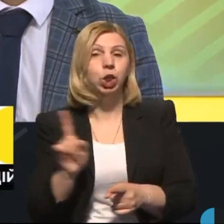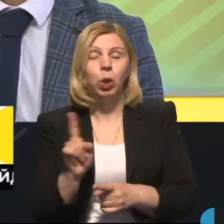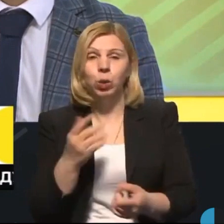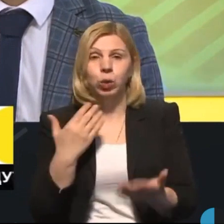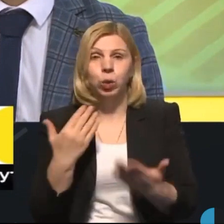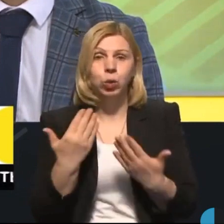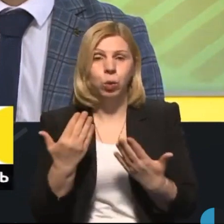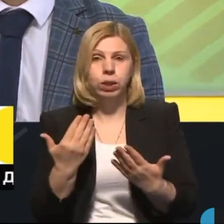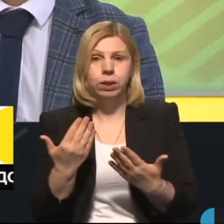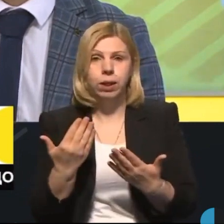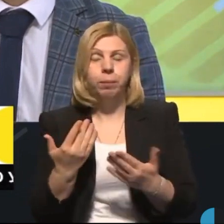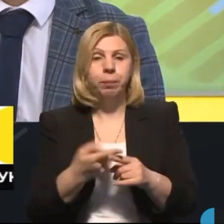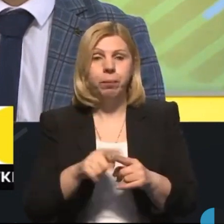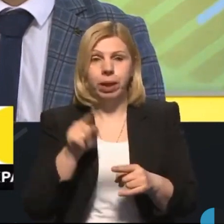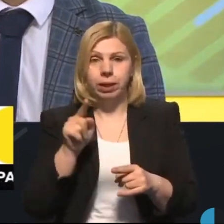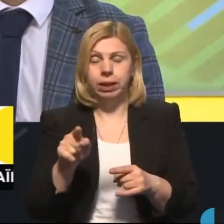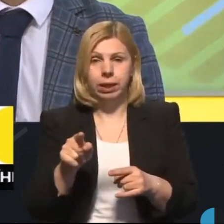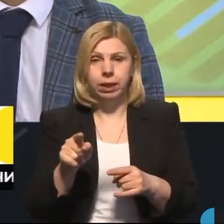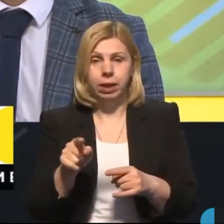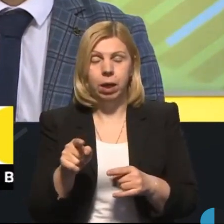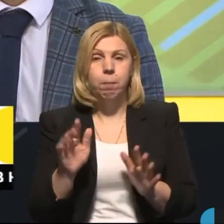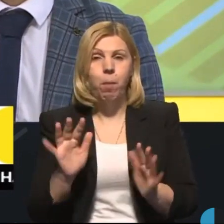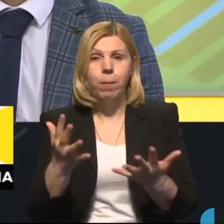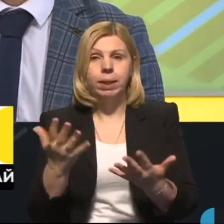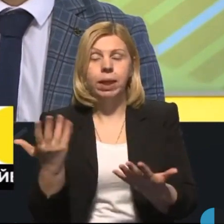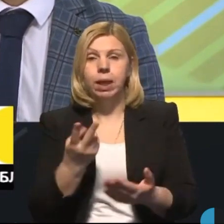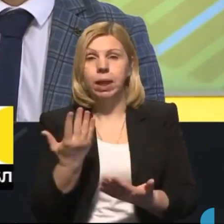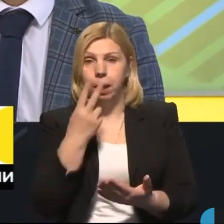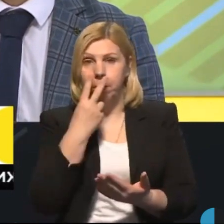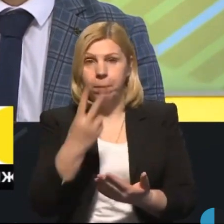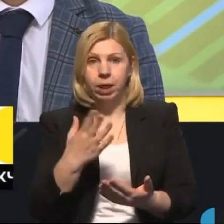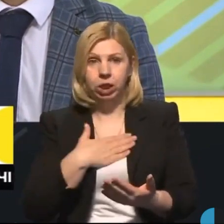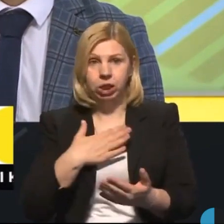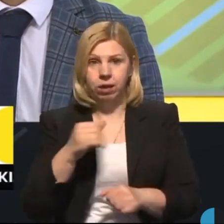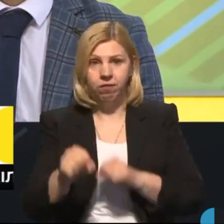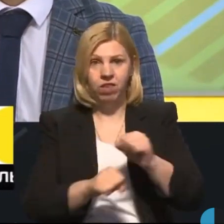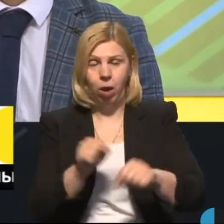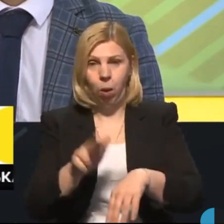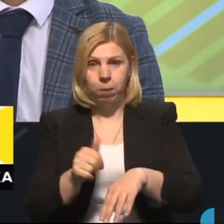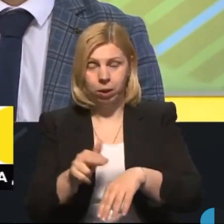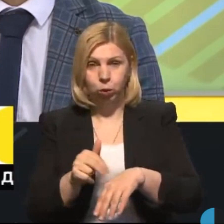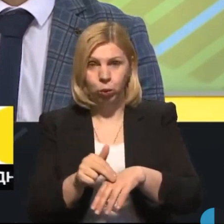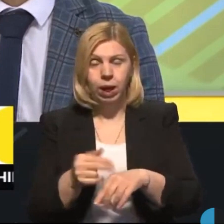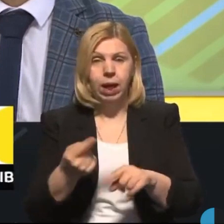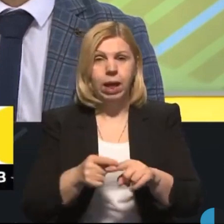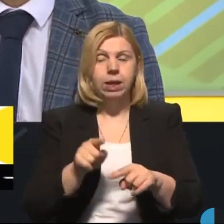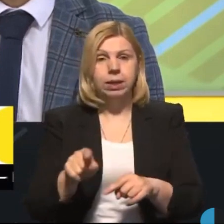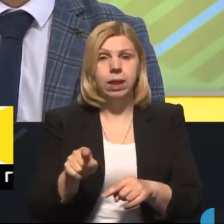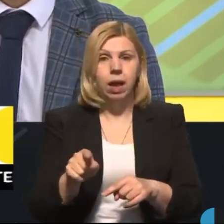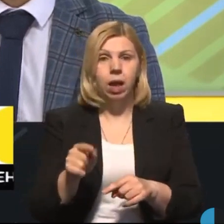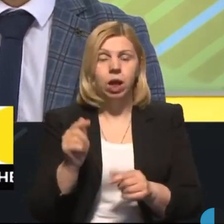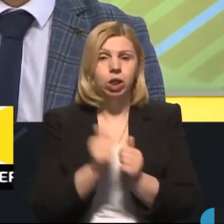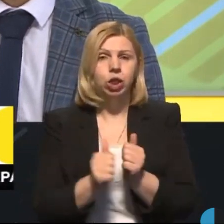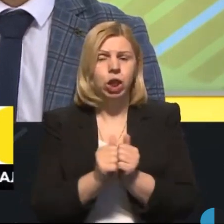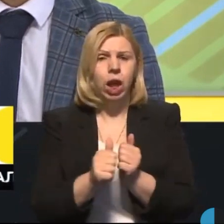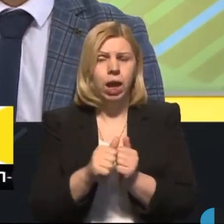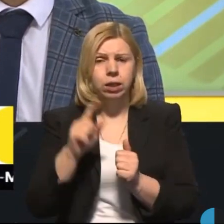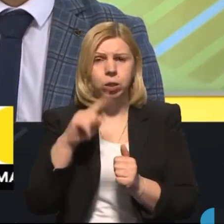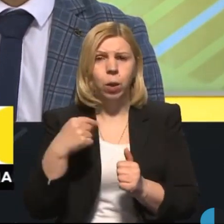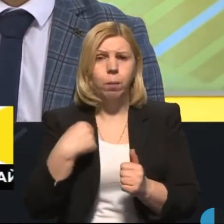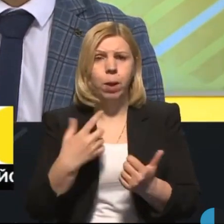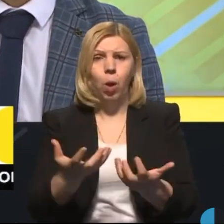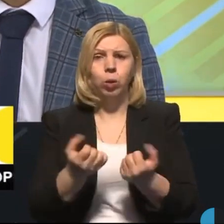стосується тих моментів, які бачать наші велопатрульні, так, це часто ми